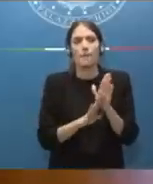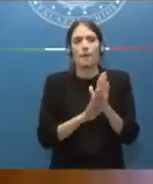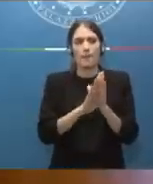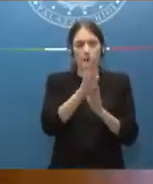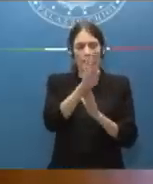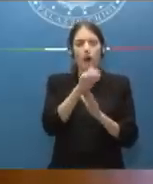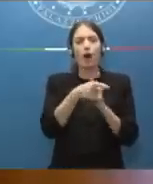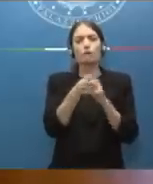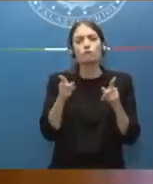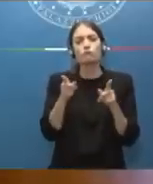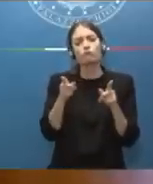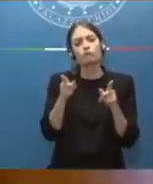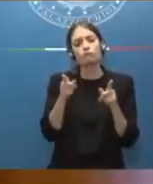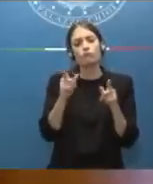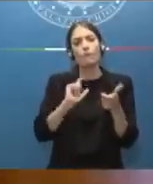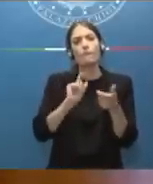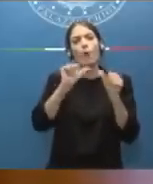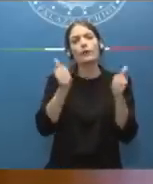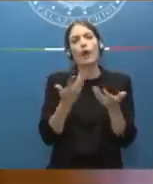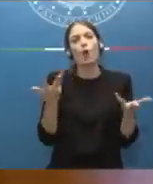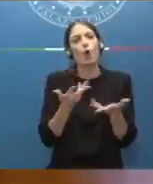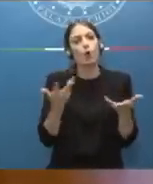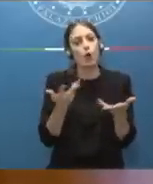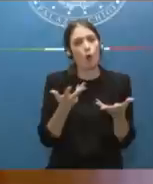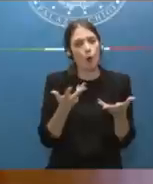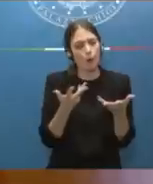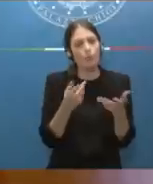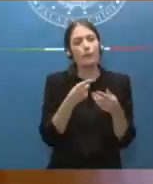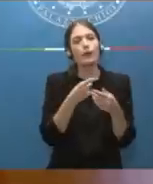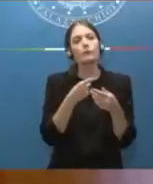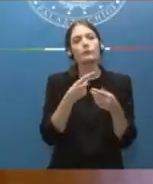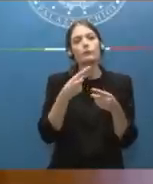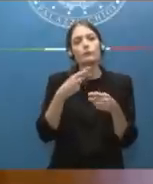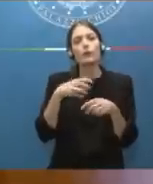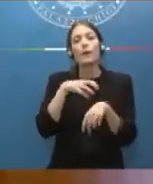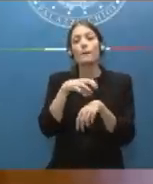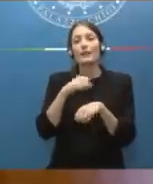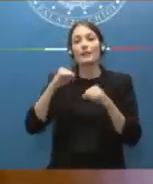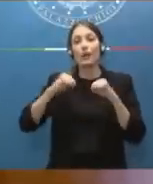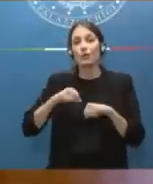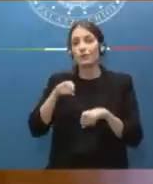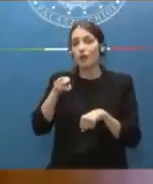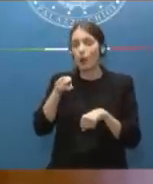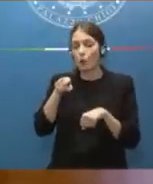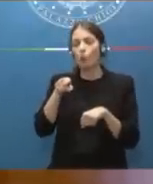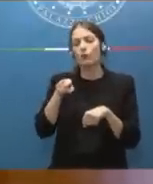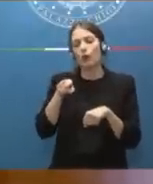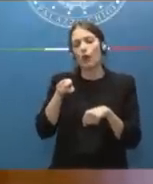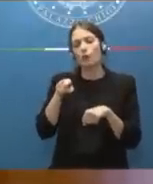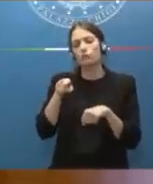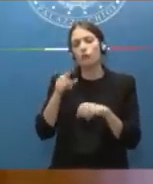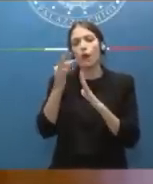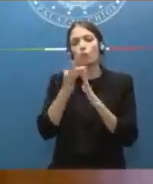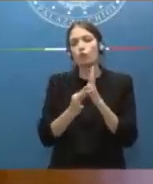quale sarà il vostro modello e se c'è l'intenzione da parte del Ministero della Salute di eliminare la